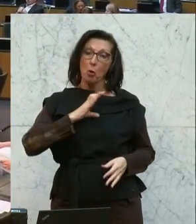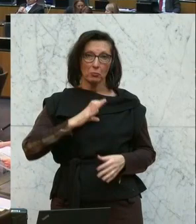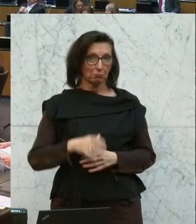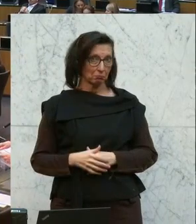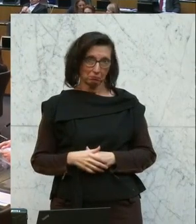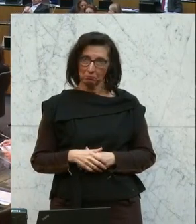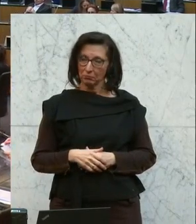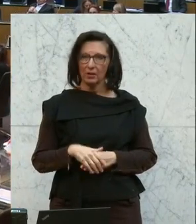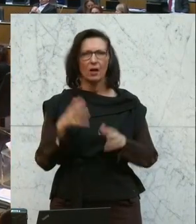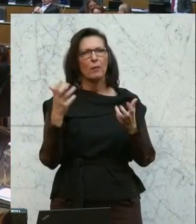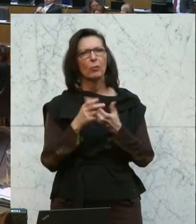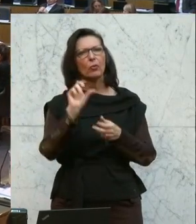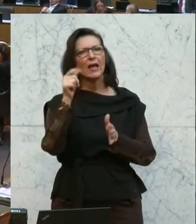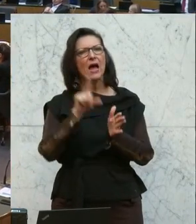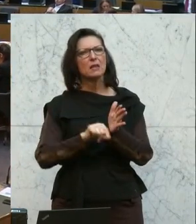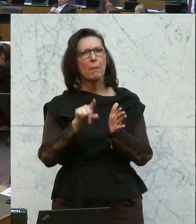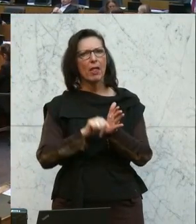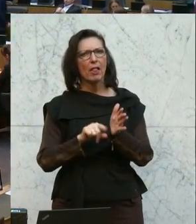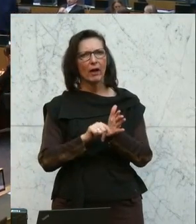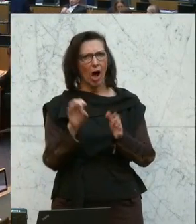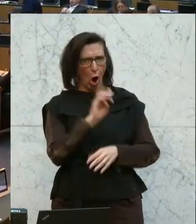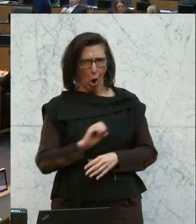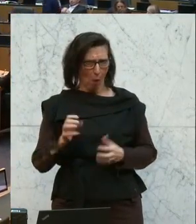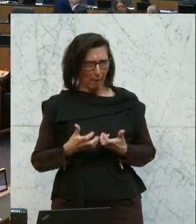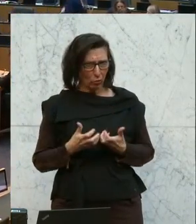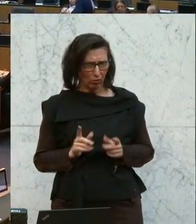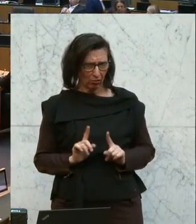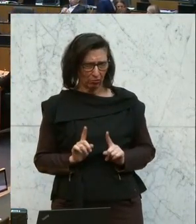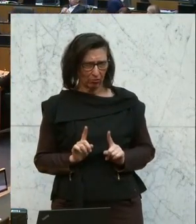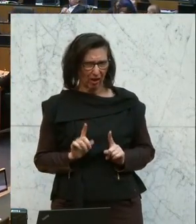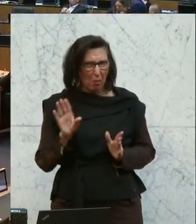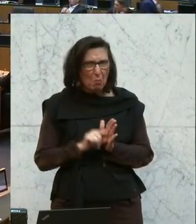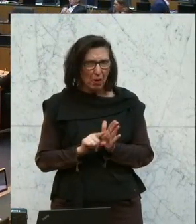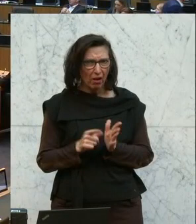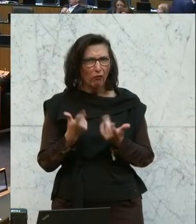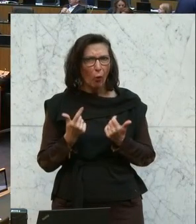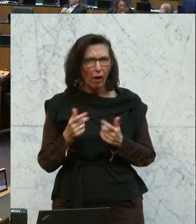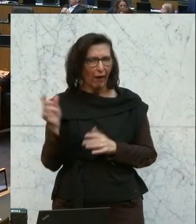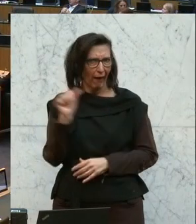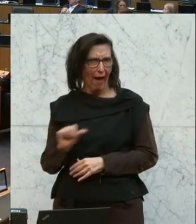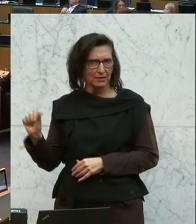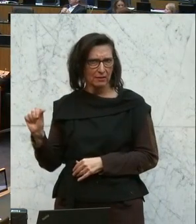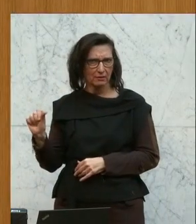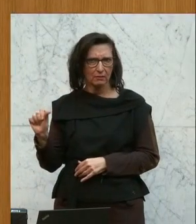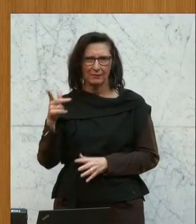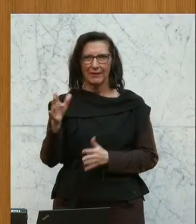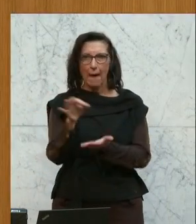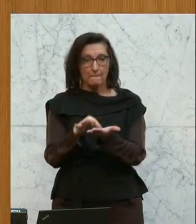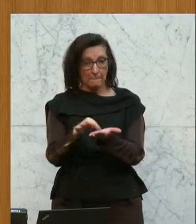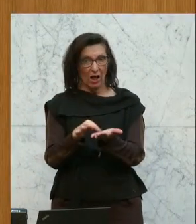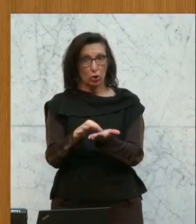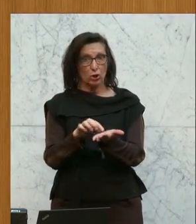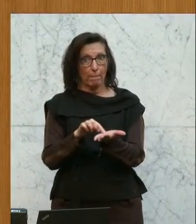billigsten Produkte, die kommen schon lange nicht aus Europa. Die billigsten Produkte kommen aus Asien. Die Produktion von Mikrochips,